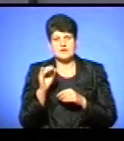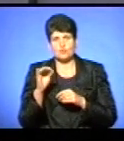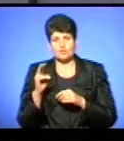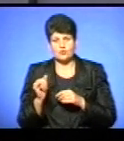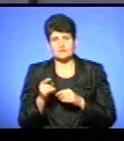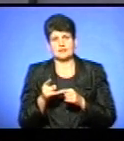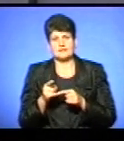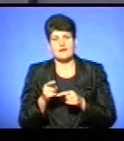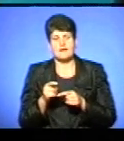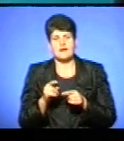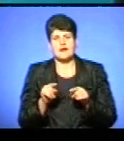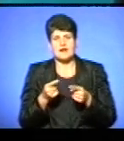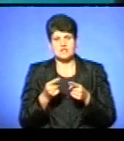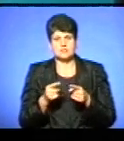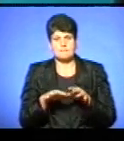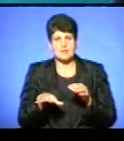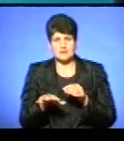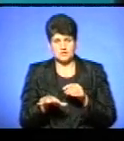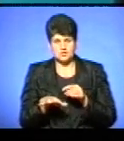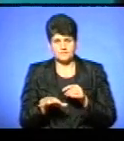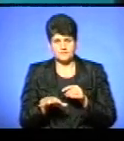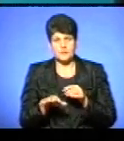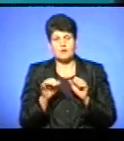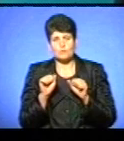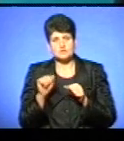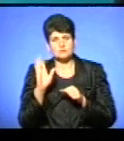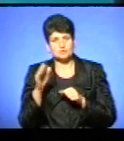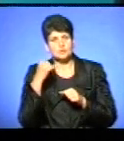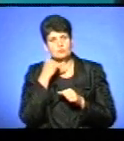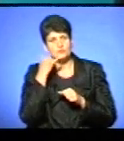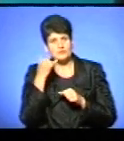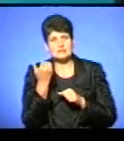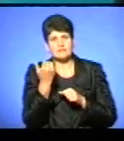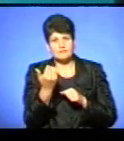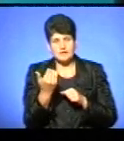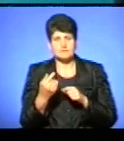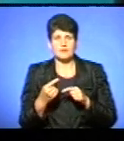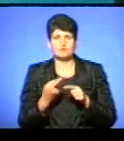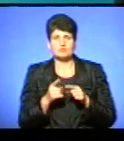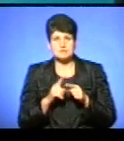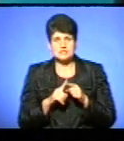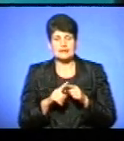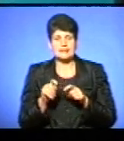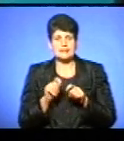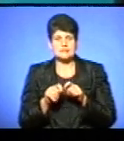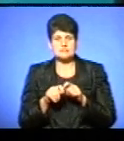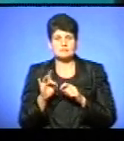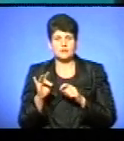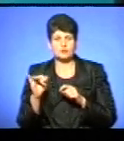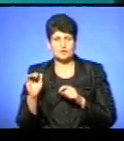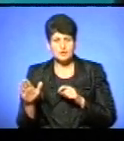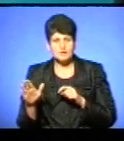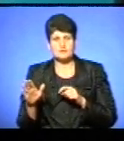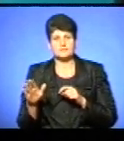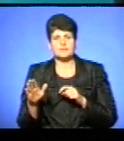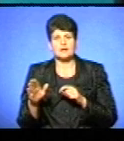на решмайданчик. Тут, власне, забігаємо знову ж таки наперед. Можна буде зателефонувати або до вас, або до цих інспекторів, тобто, напевно, гарячу лінію міської